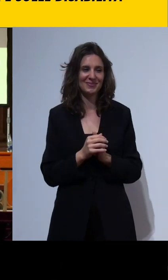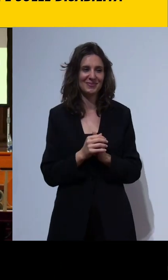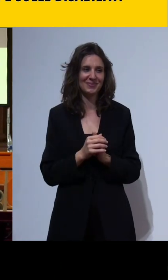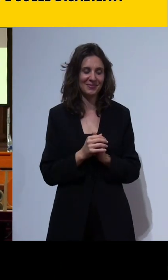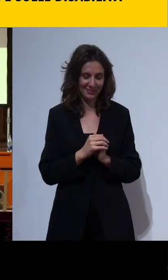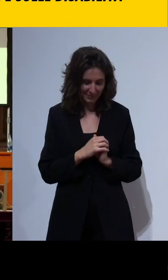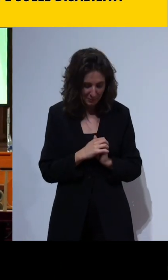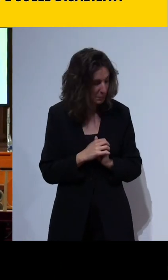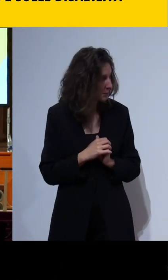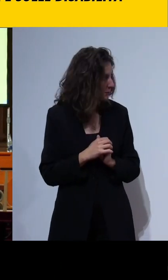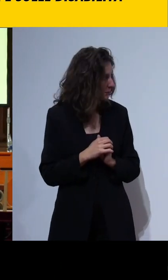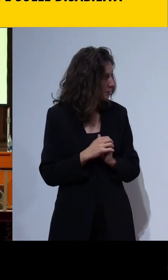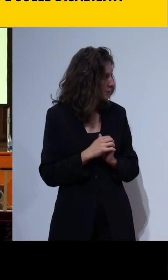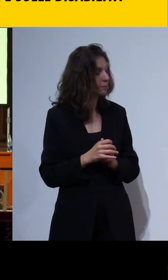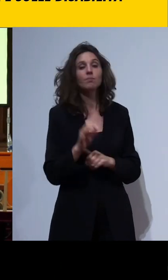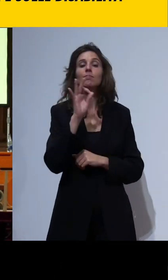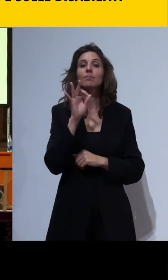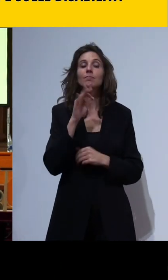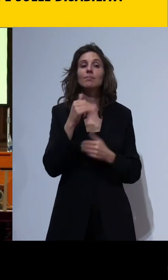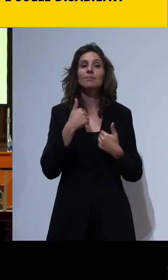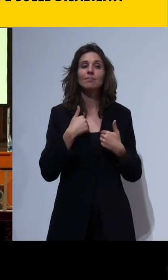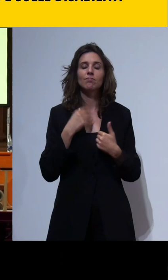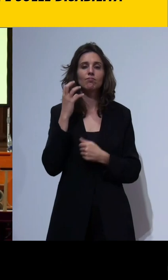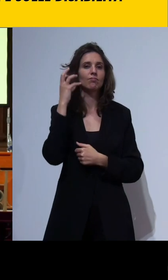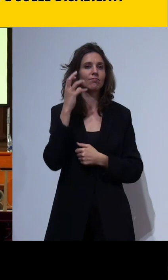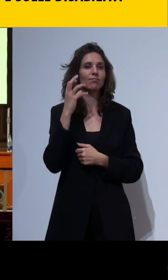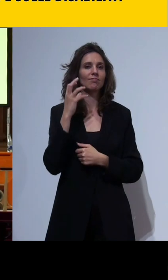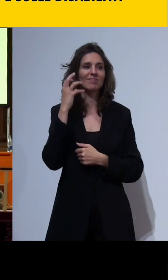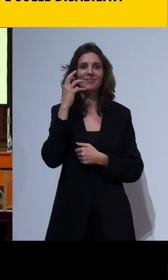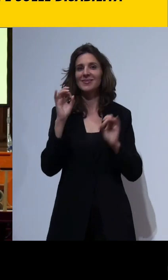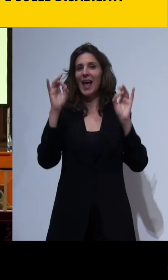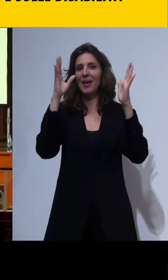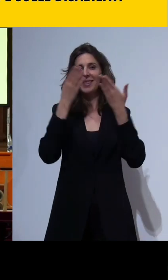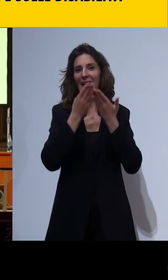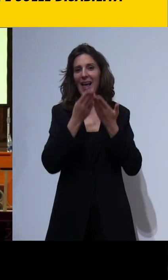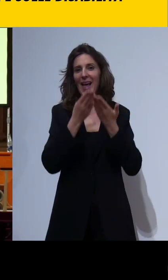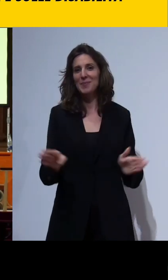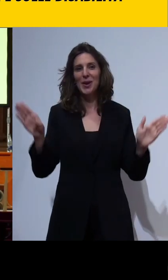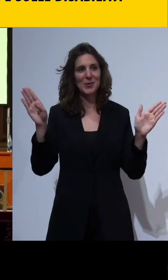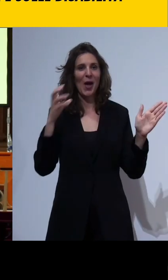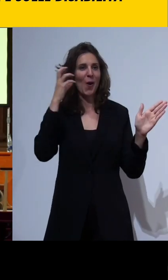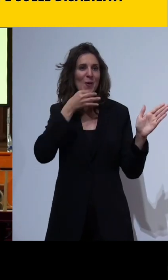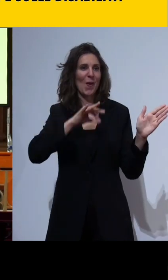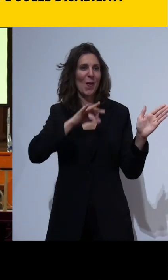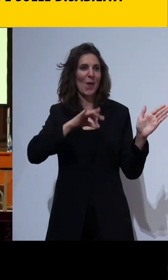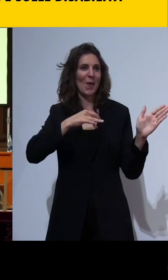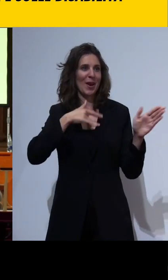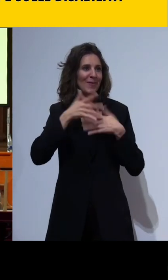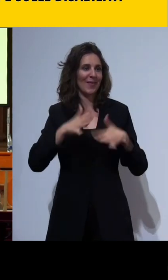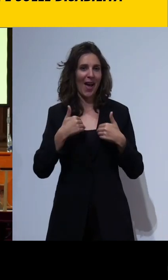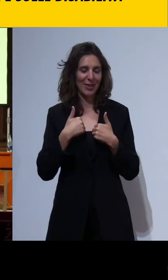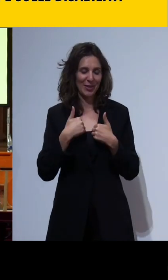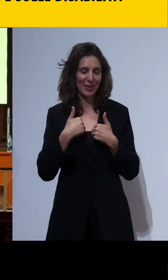io ho avuto l'onore di aprire il keynote questa mattina e quindi